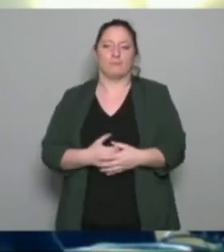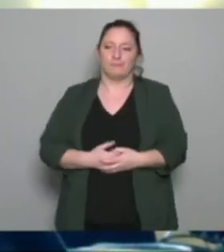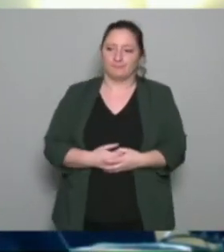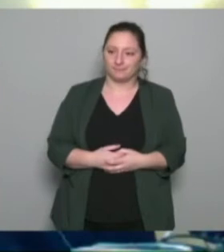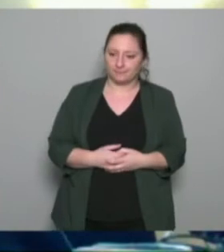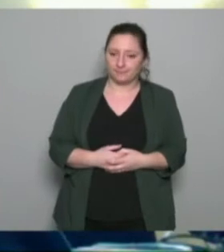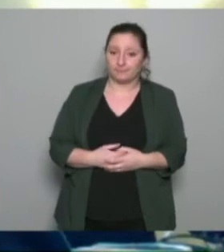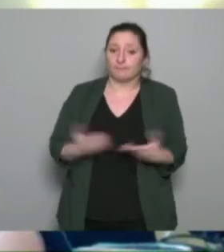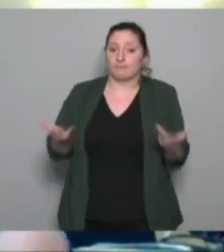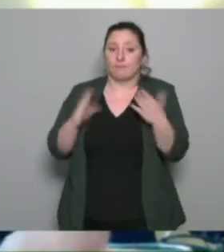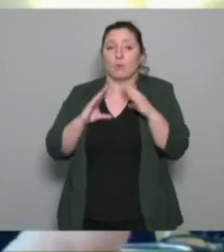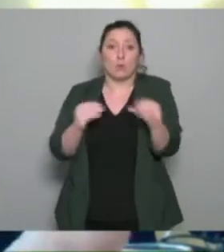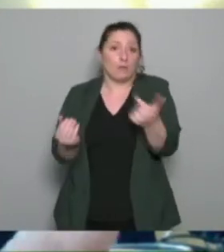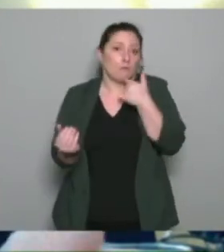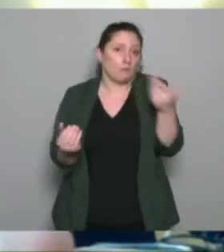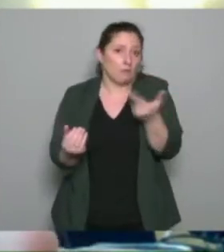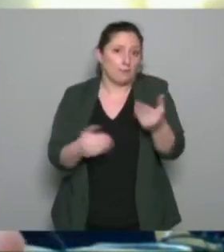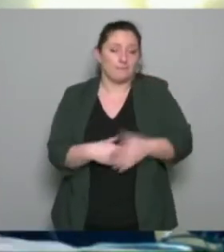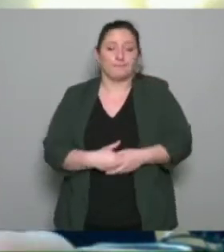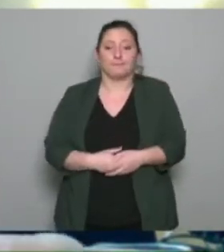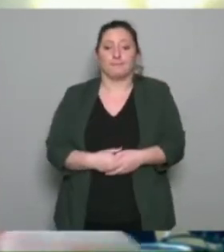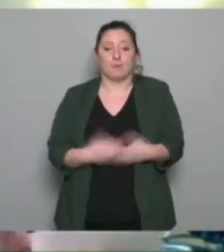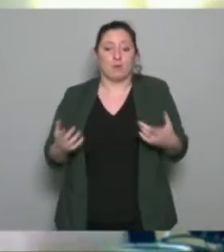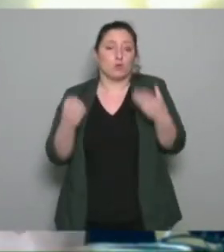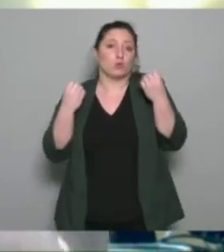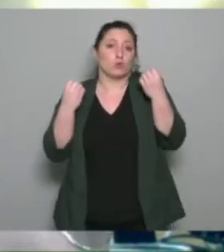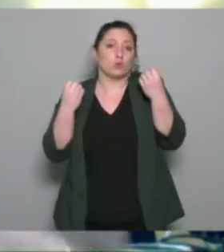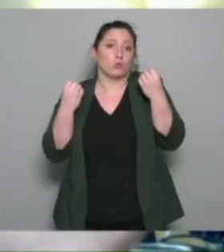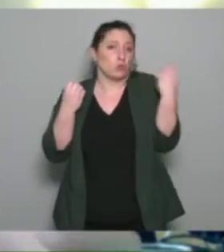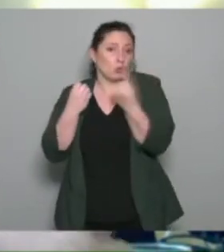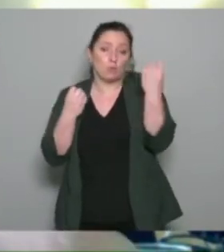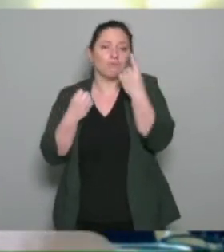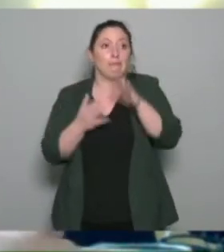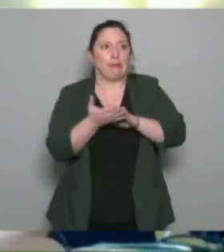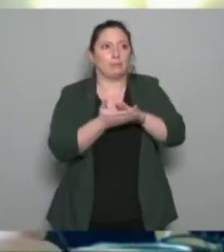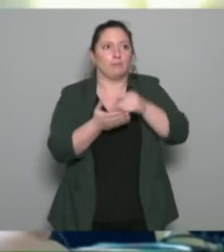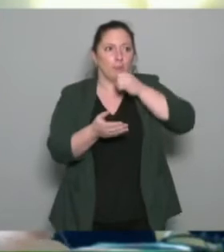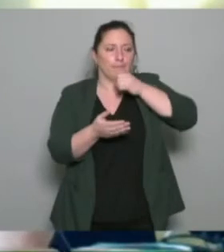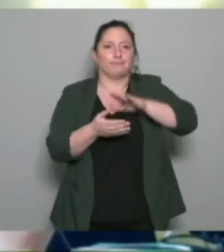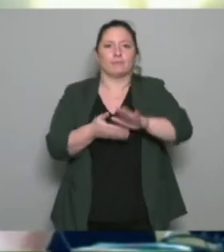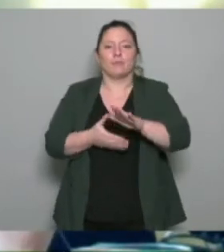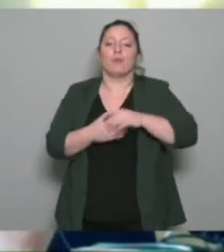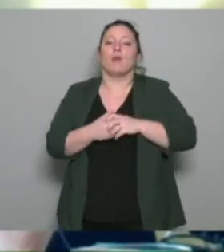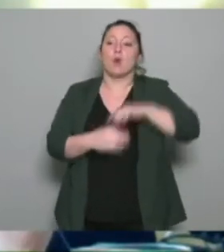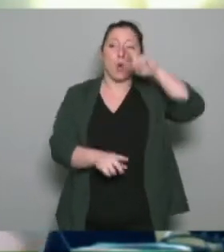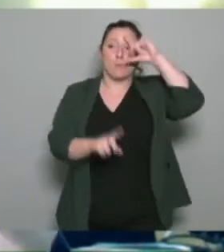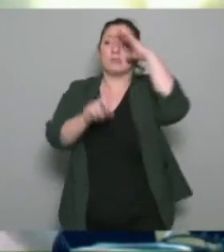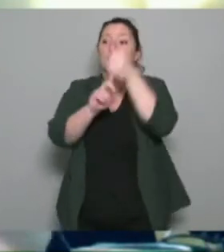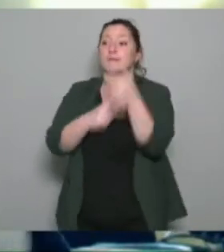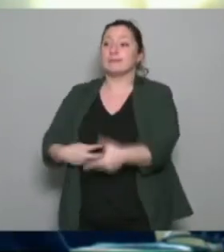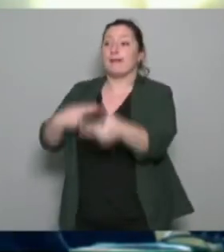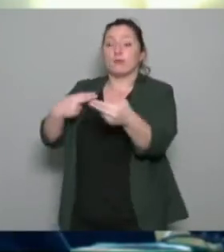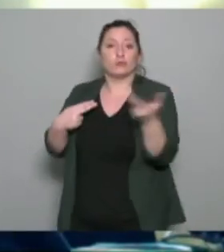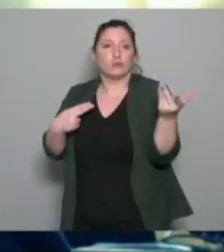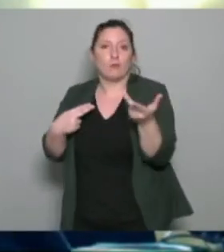effectivement à chaque fois les objectifs pardonnez-moi les objectifs de la séance sont